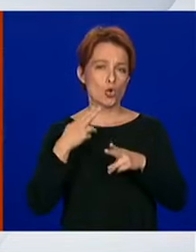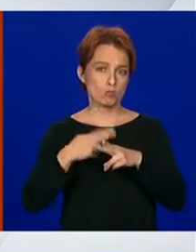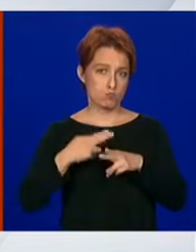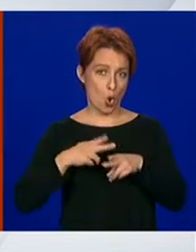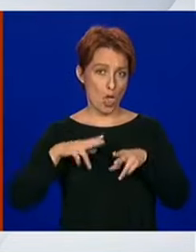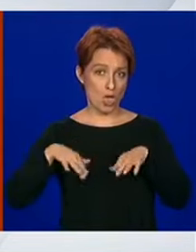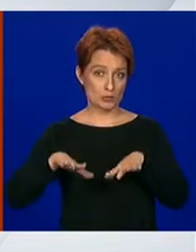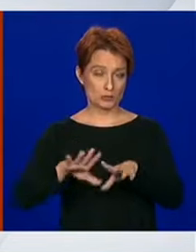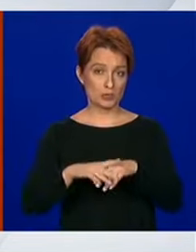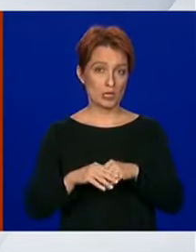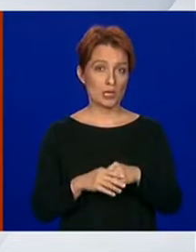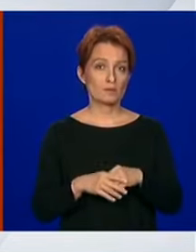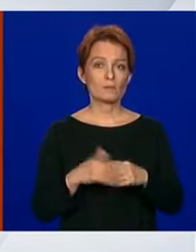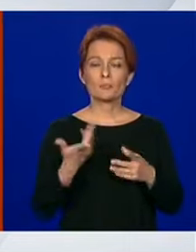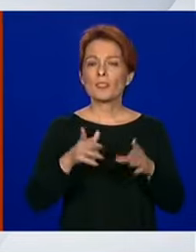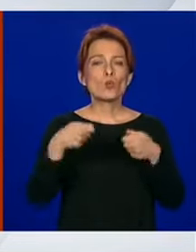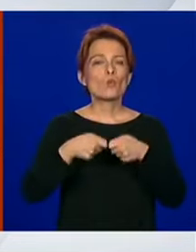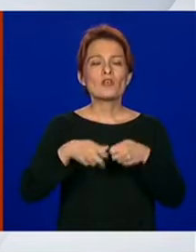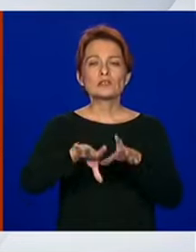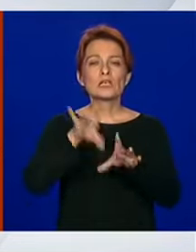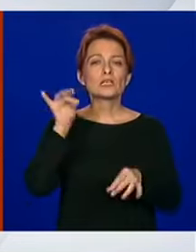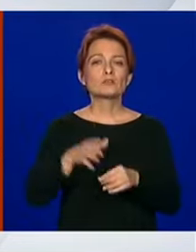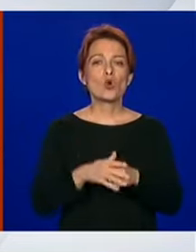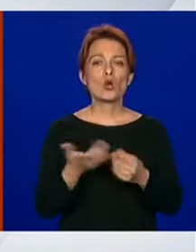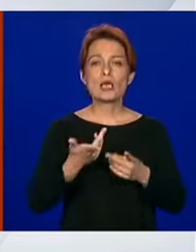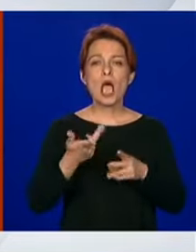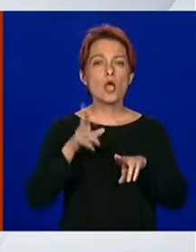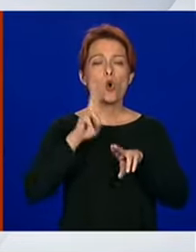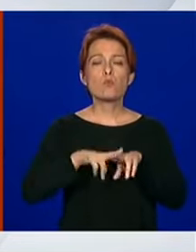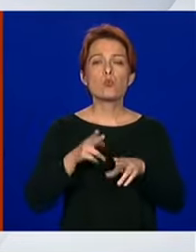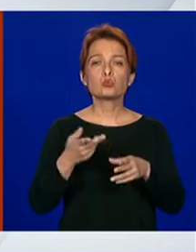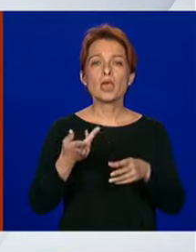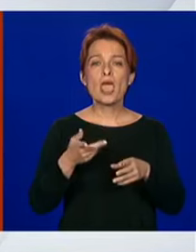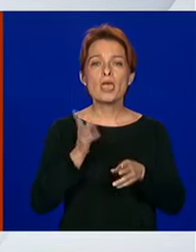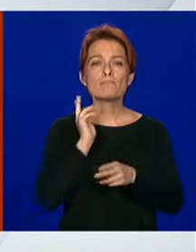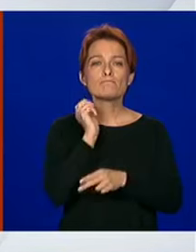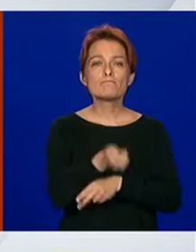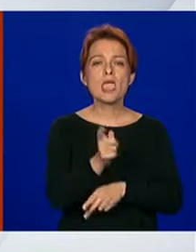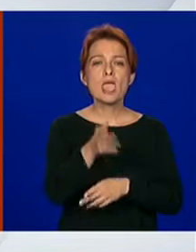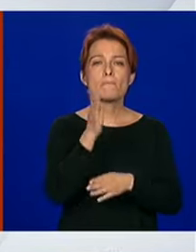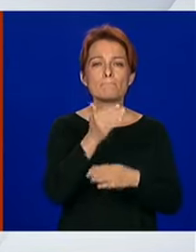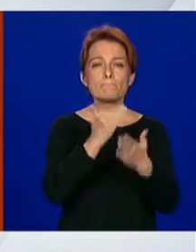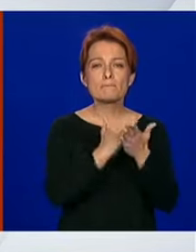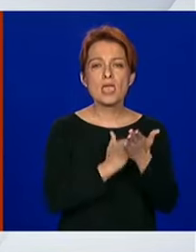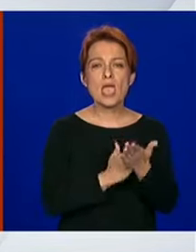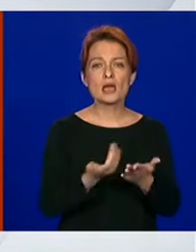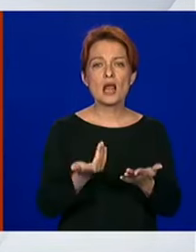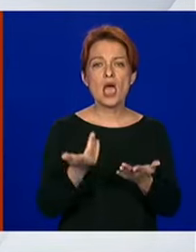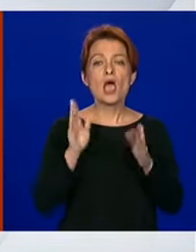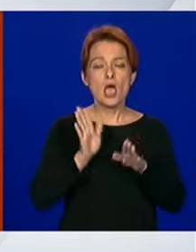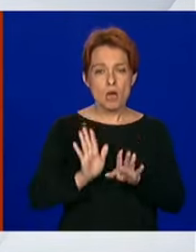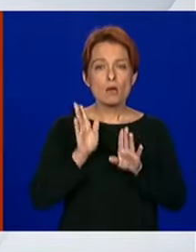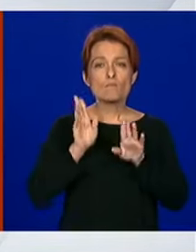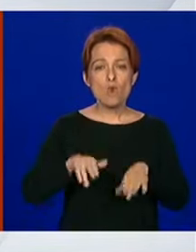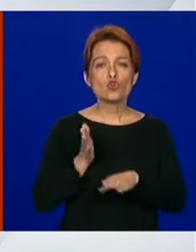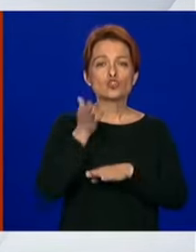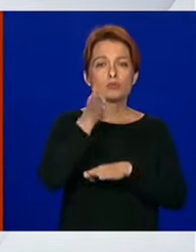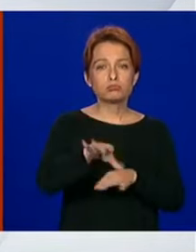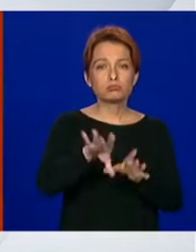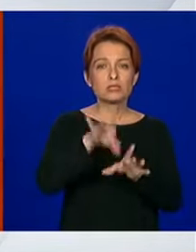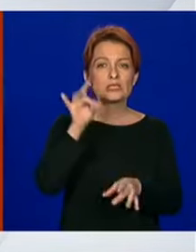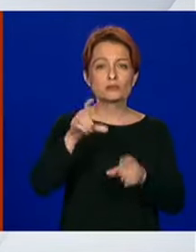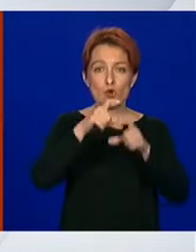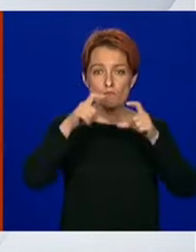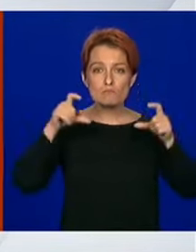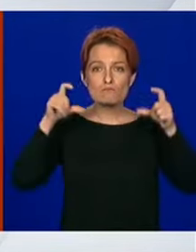Vezano za izbore, kako će biti određene epidemiološke mjere? Hoće li se na biralište ići s maskama? Vezano za predaje